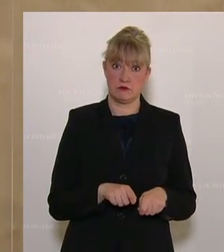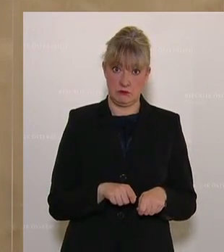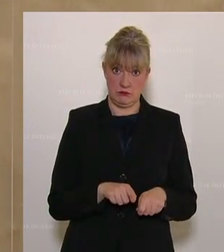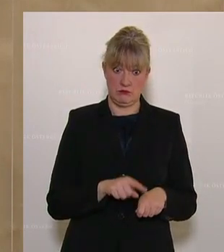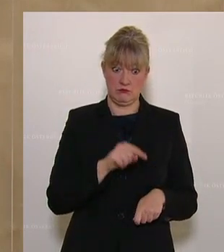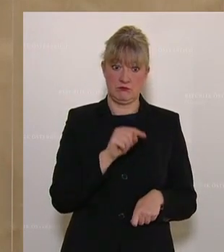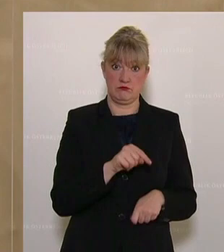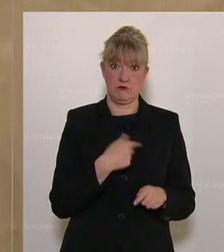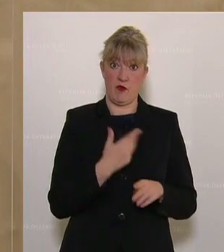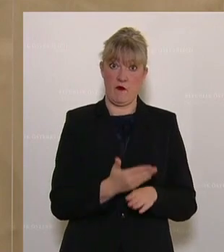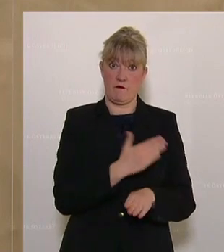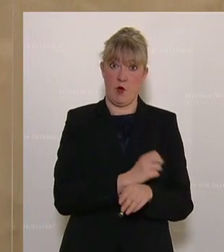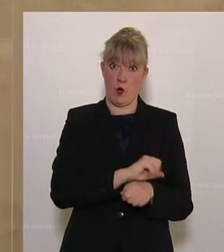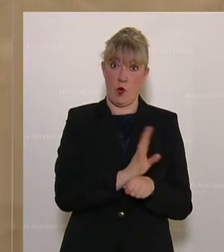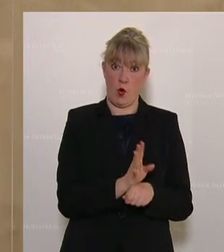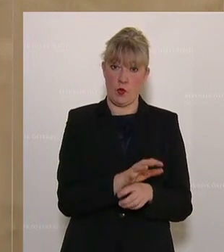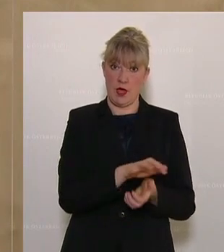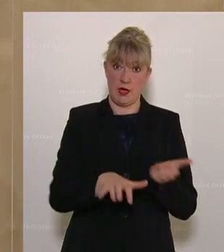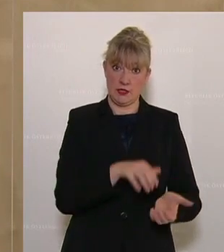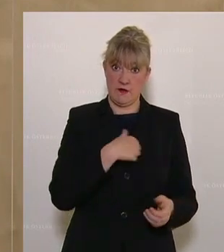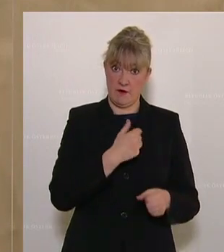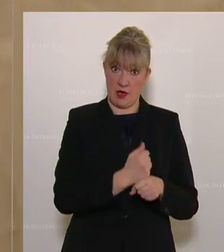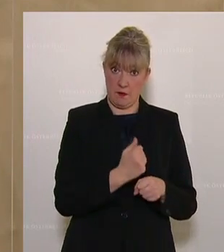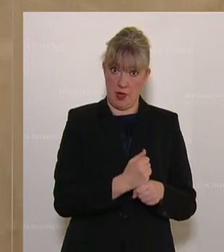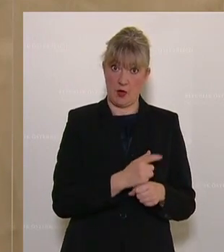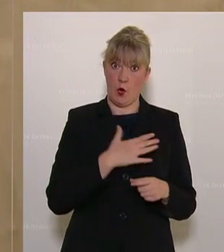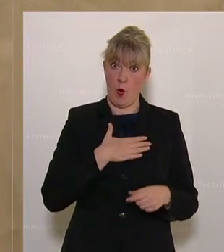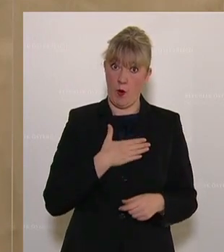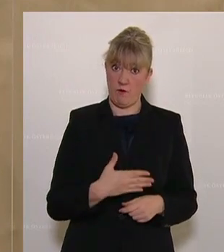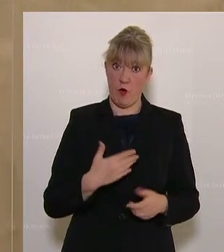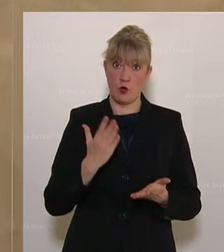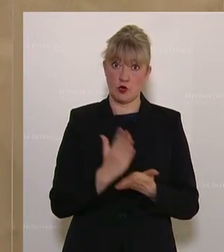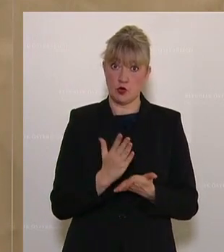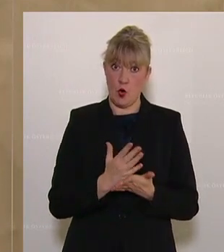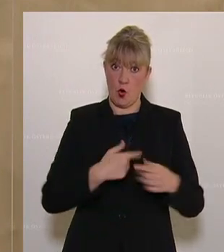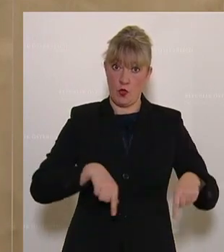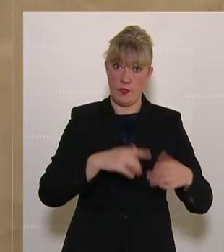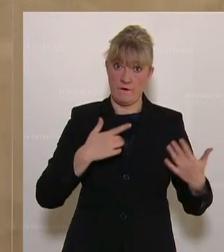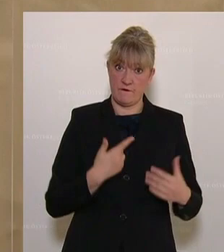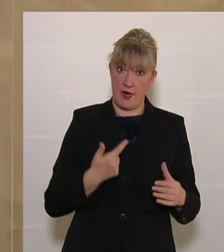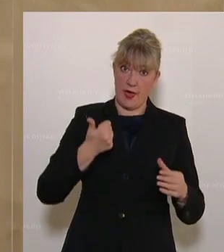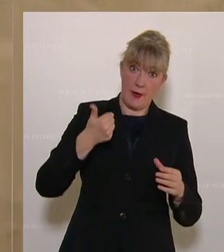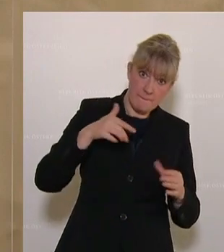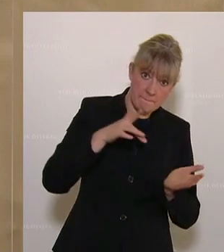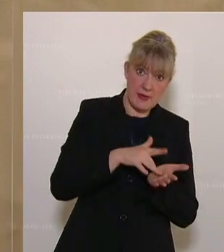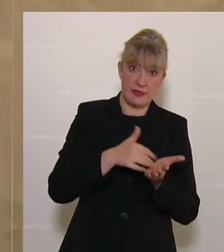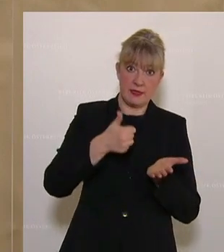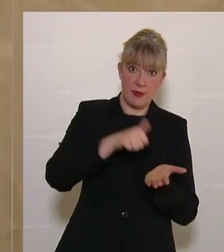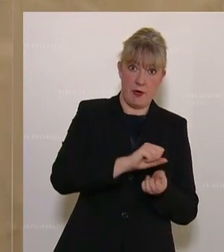welches vor der Corona-Krise erstellt wurde, obwohl wir bereits mitten in der Corona-Krise waren.